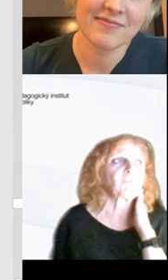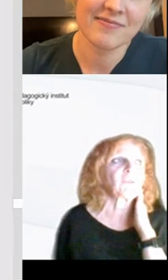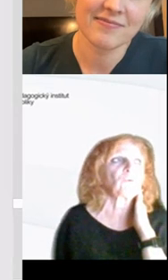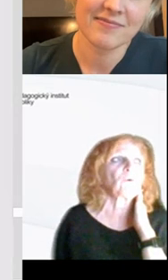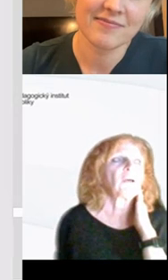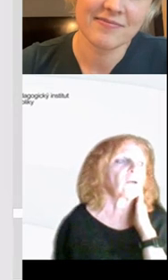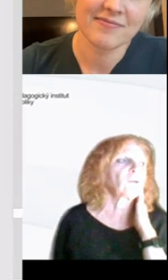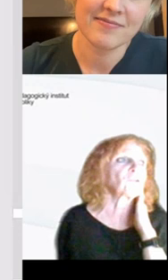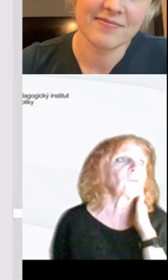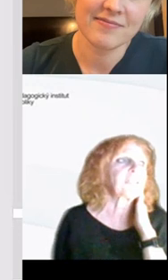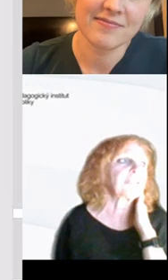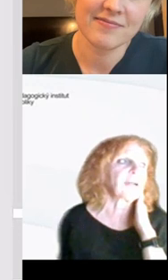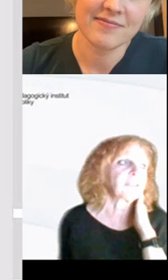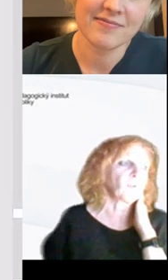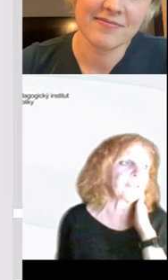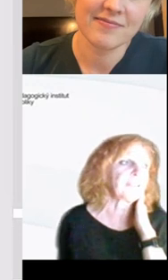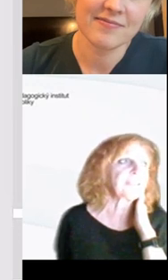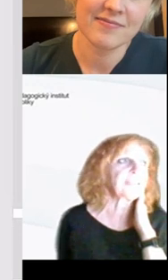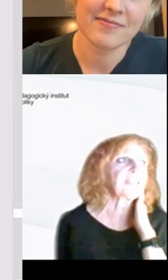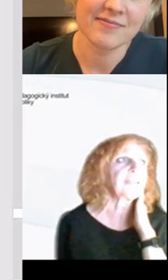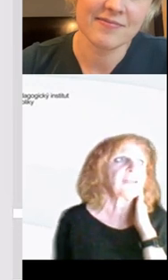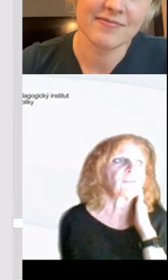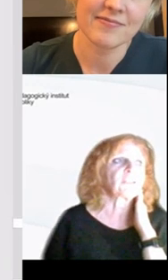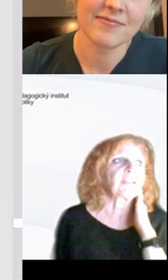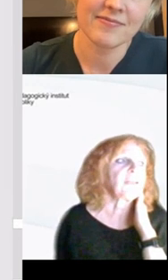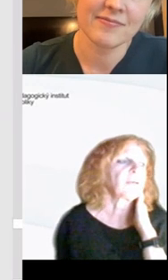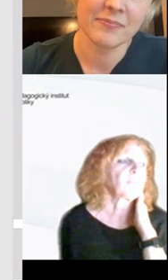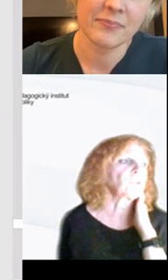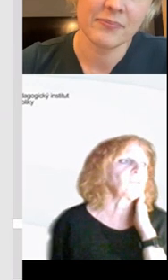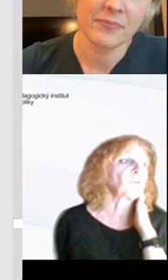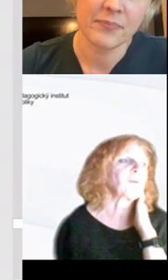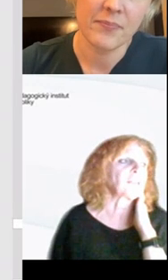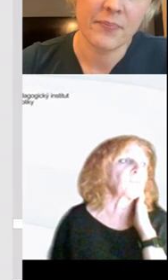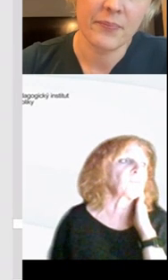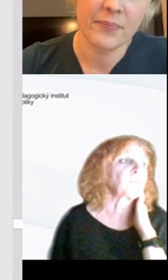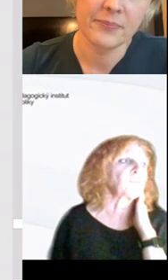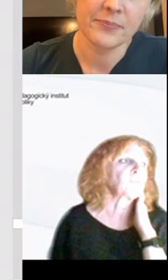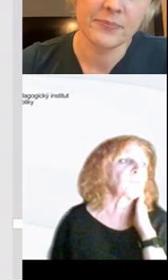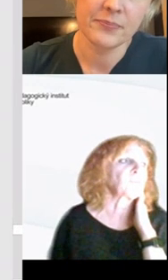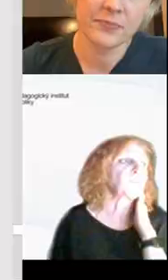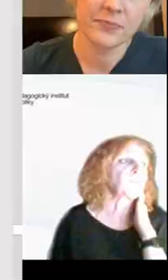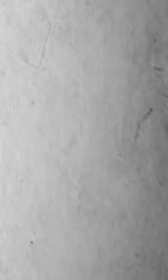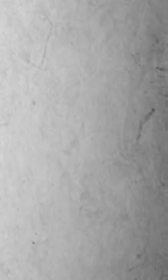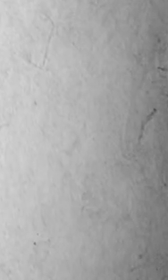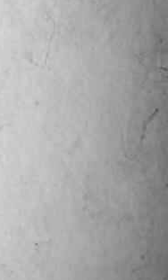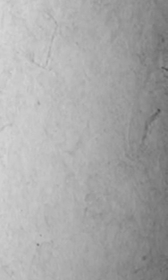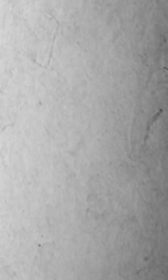předmětů k rozvoji digitálních kompetencií, takže tady, prosím, je to pro vás připraveno.